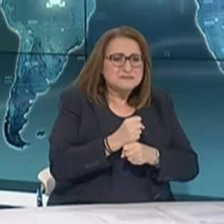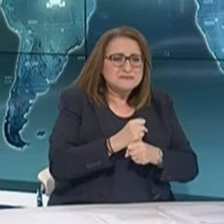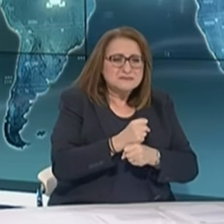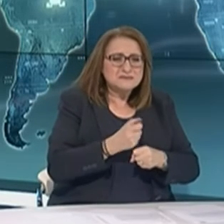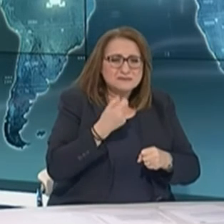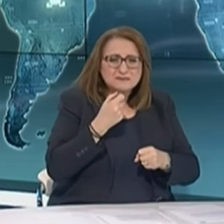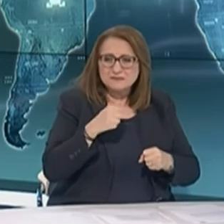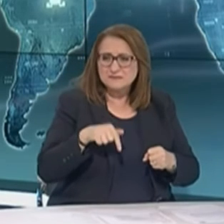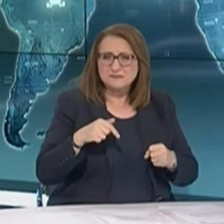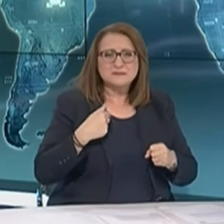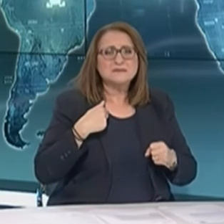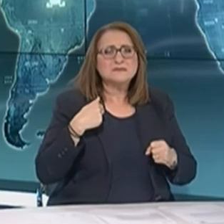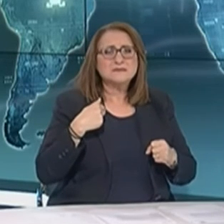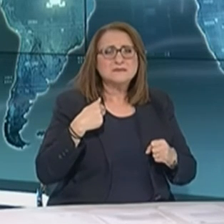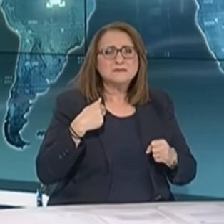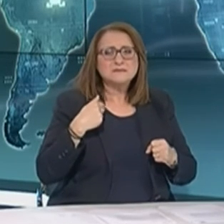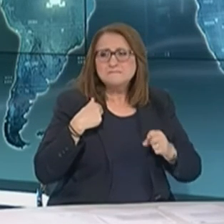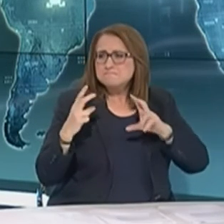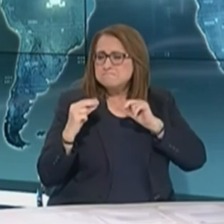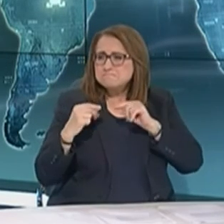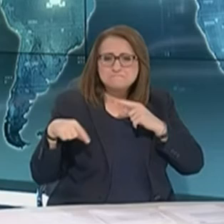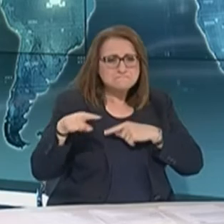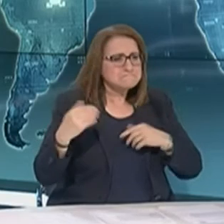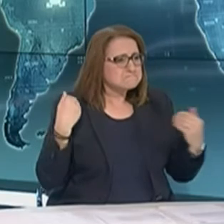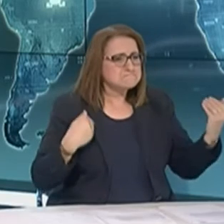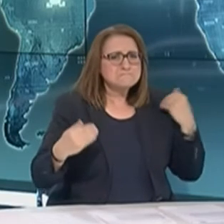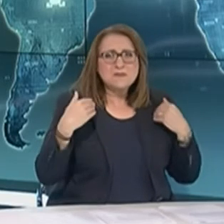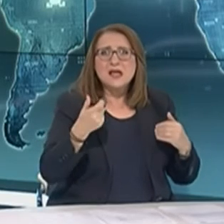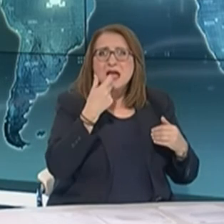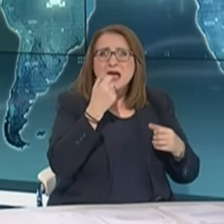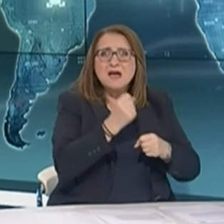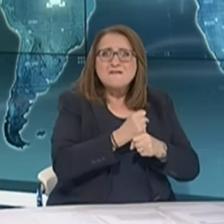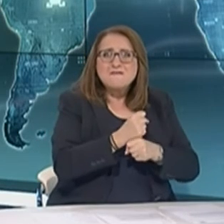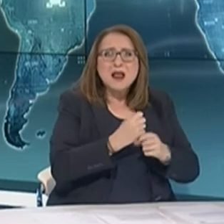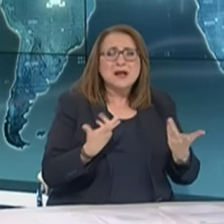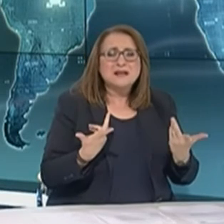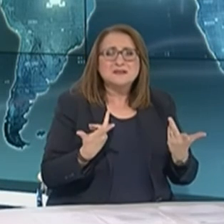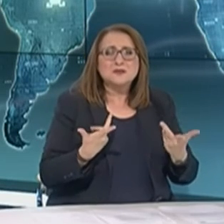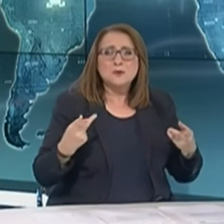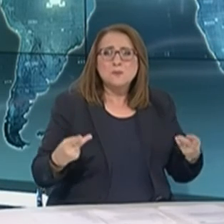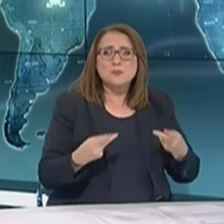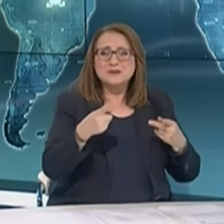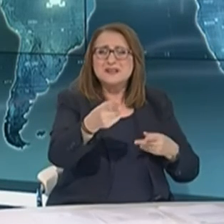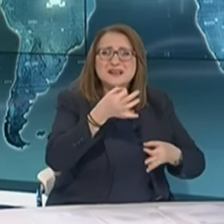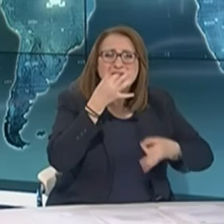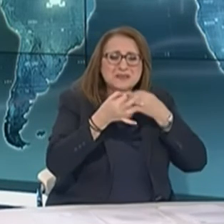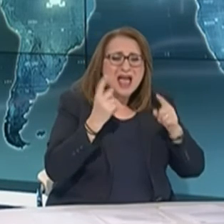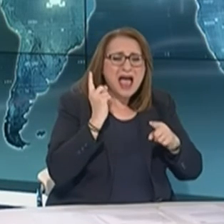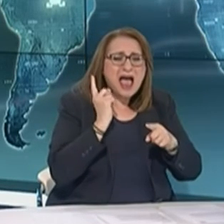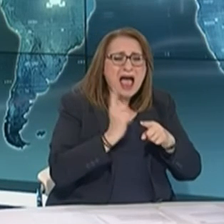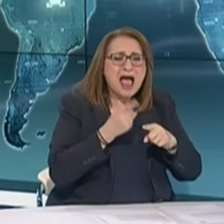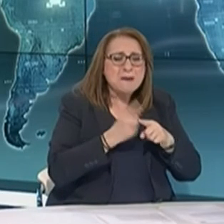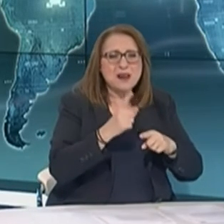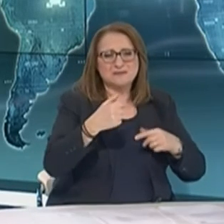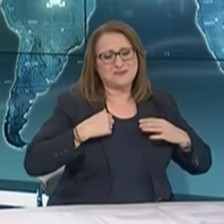τώρα με συναδέλφω στο κανάλι, και μου ζουν να τα έχουμε λίγο πιο απλά, για να καταλάβει και ο κόσμος. Δεν θέλω να πω